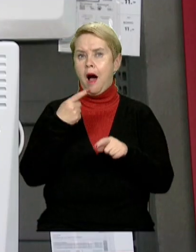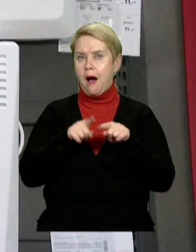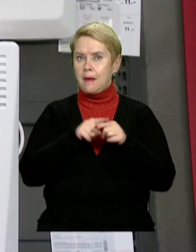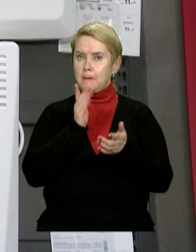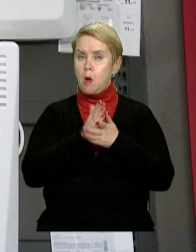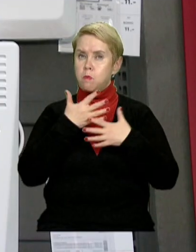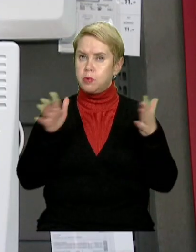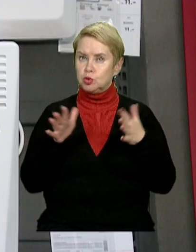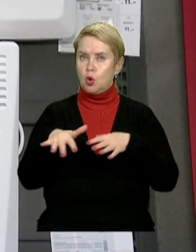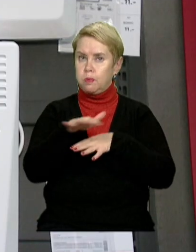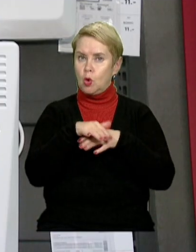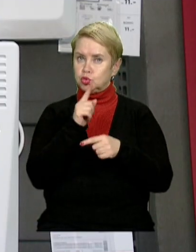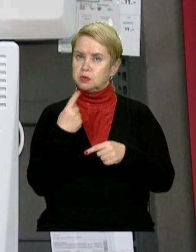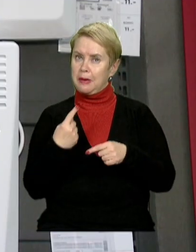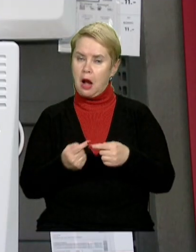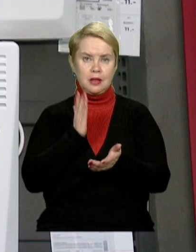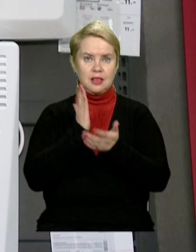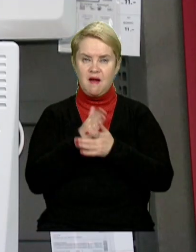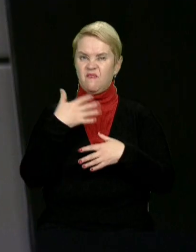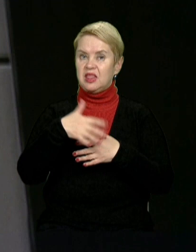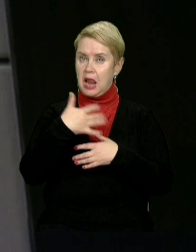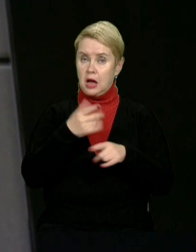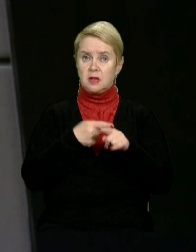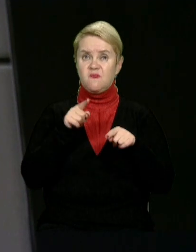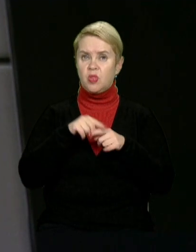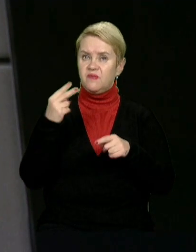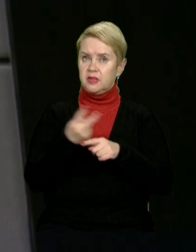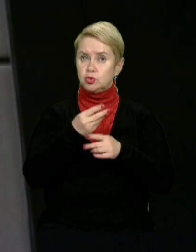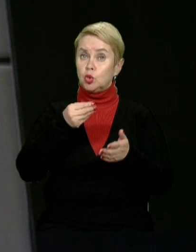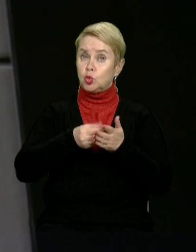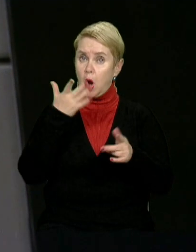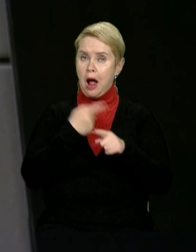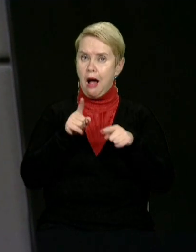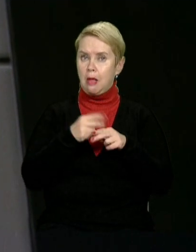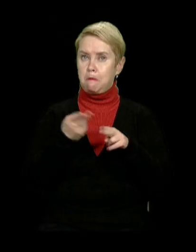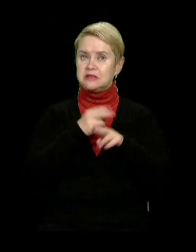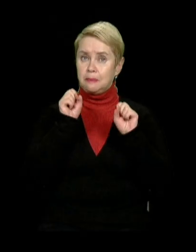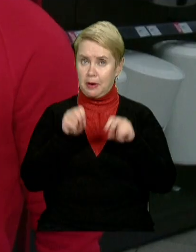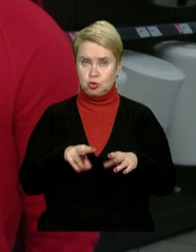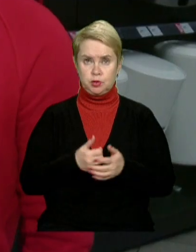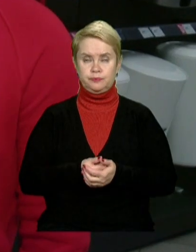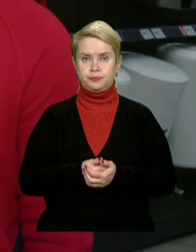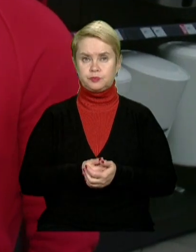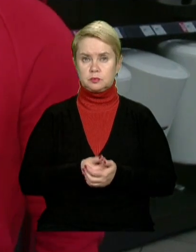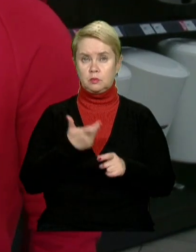але мають більшу площу спіралі і не мають вентилятора. Вони вдвічі дорожчі, але й безпечніші.